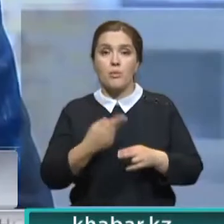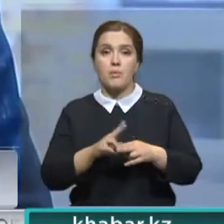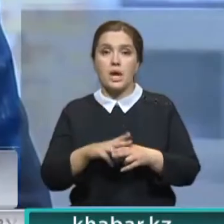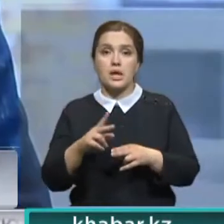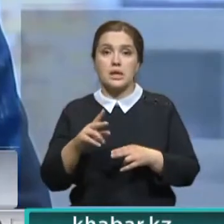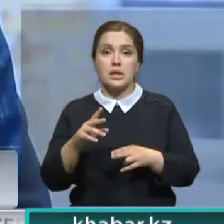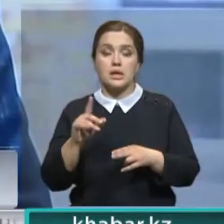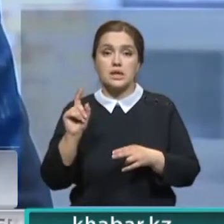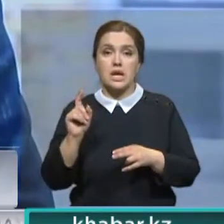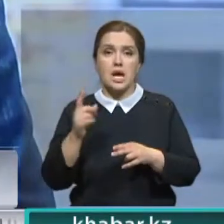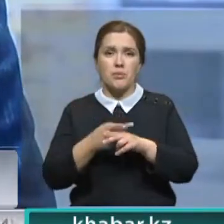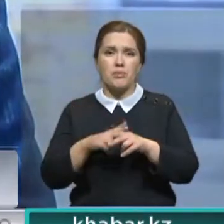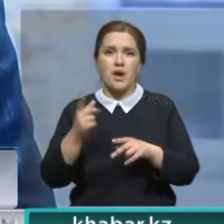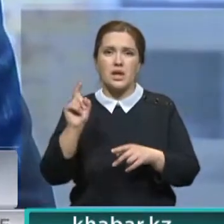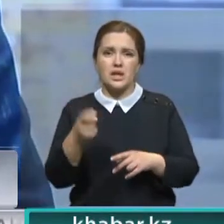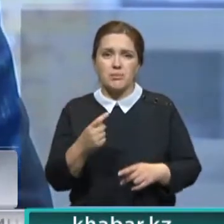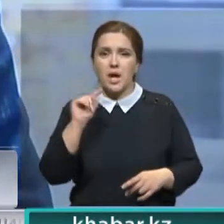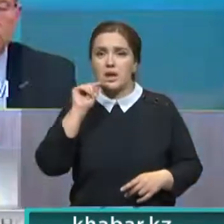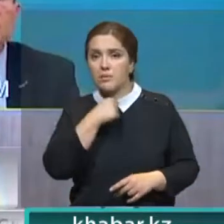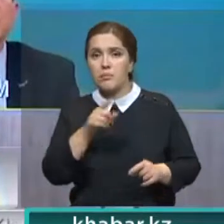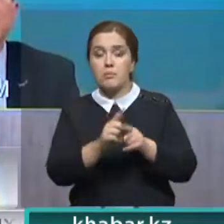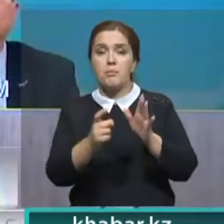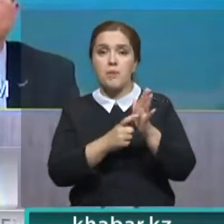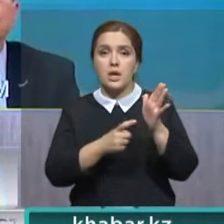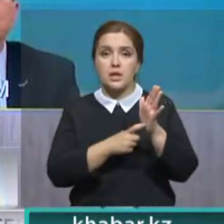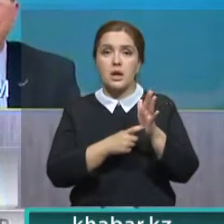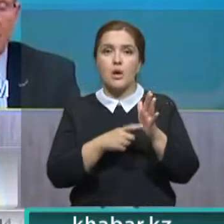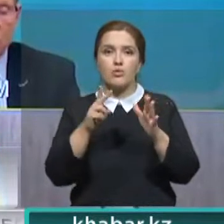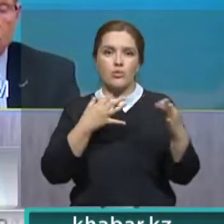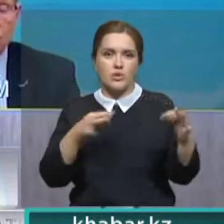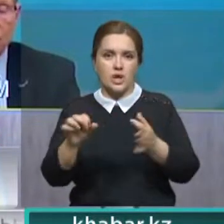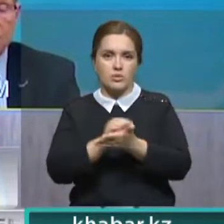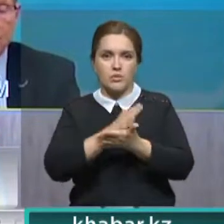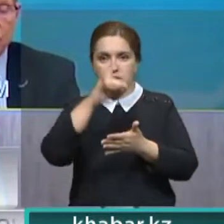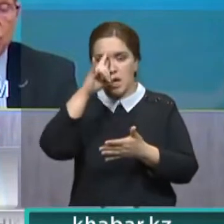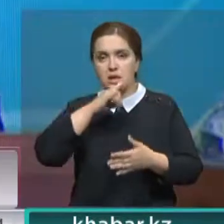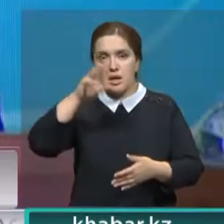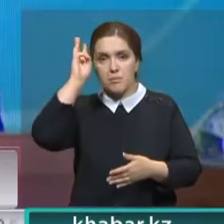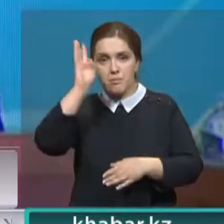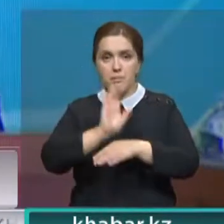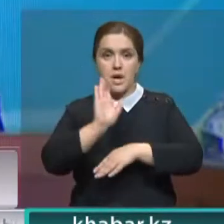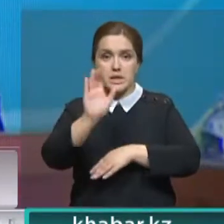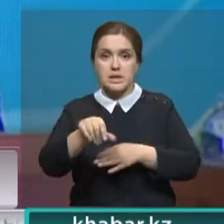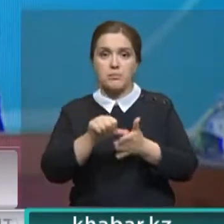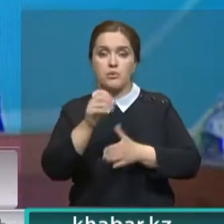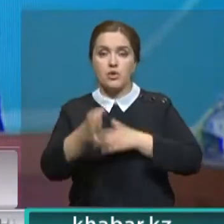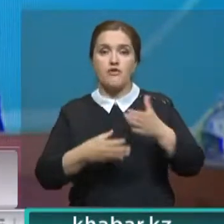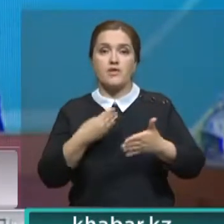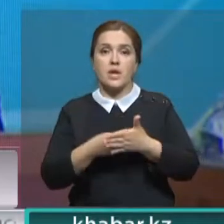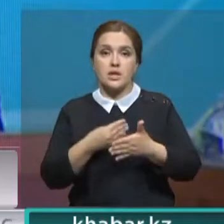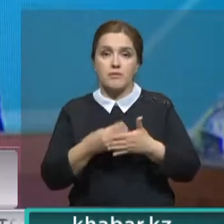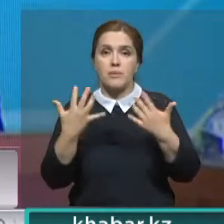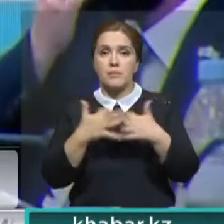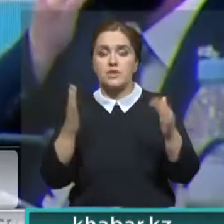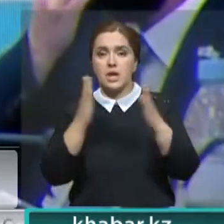по переходу к низкоуглеродной экономике также поделились аккредитованные в Казахстане послы и представители международных,